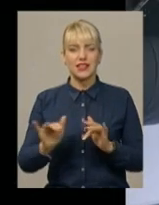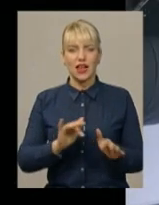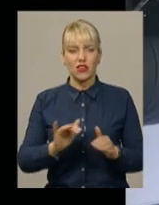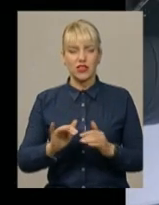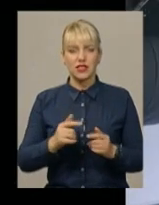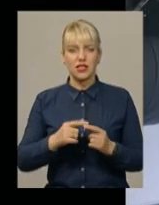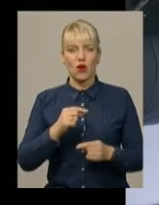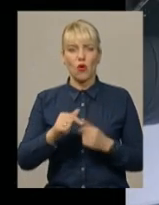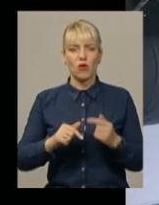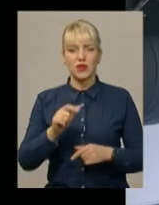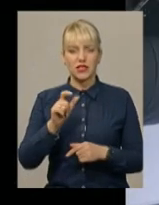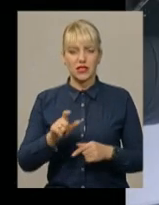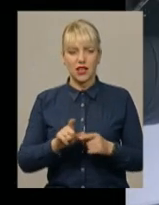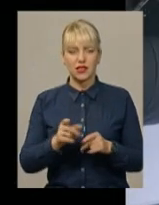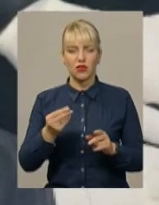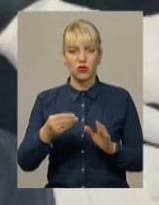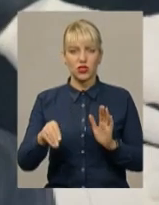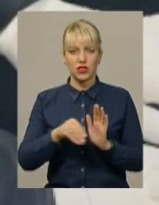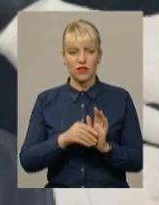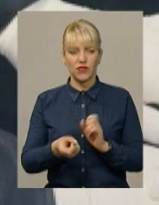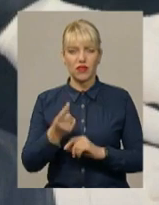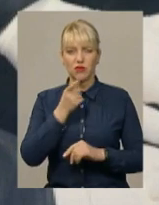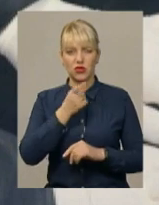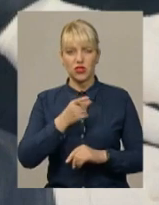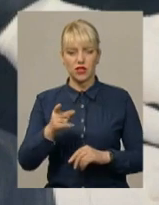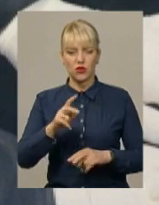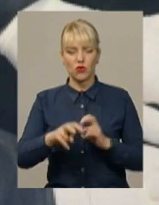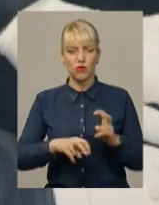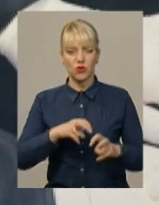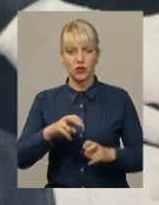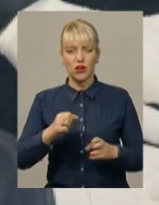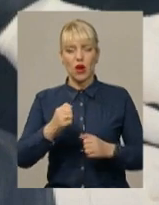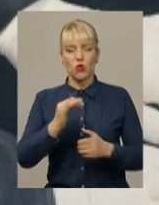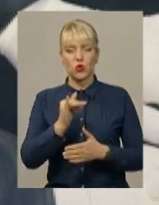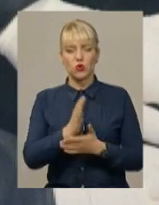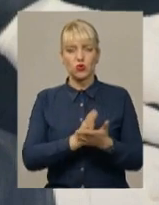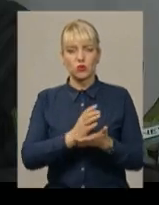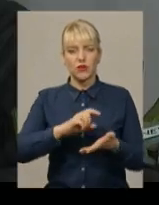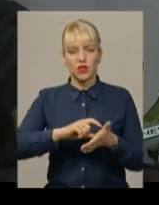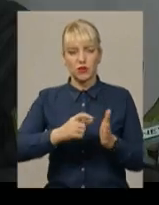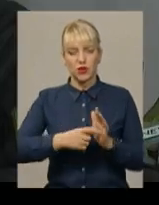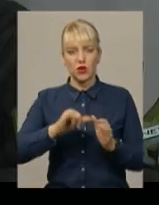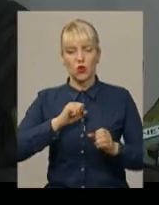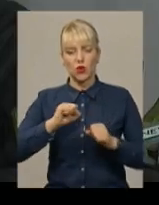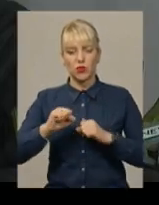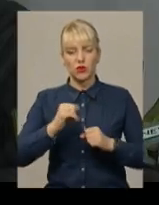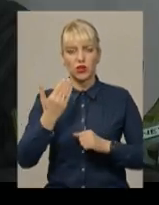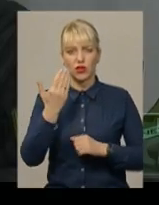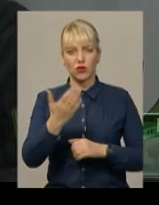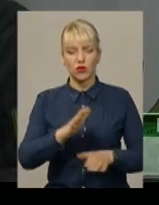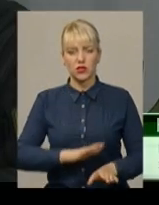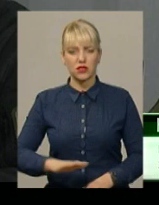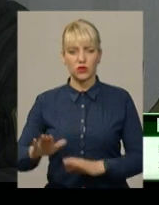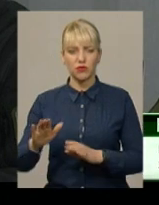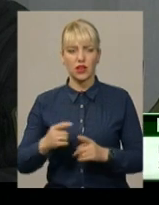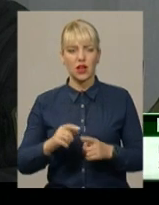правоохоронці виявили і під час обшуків у службових кабінетах командира військової частини і його заступника. В кабінеті командира військової частини